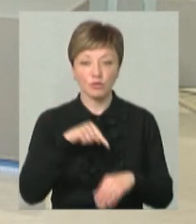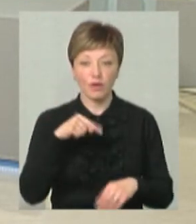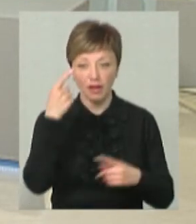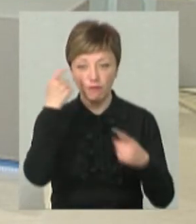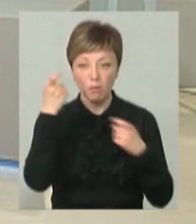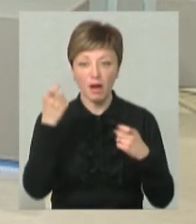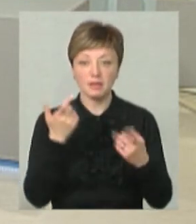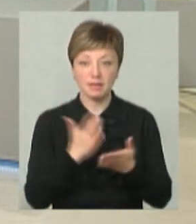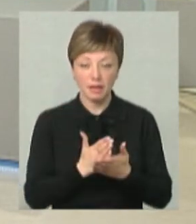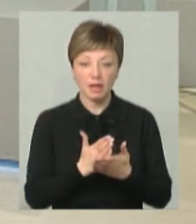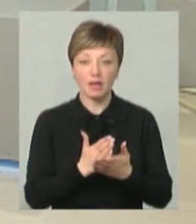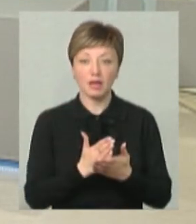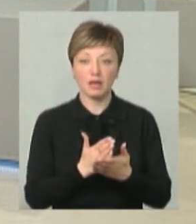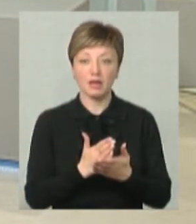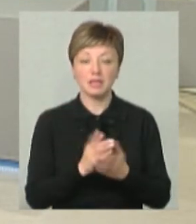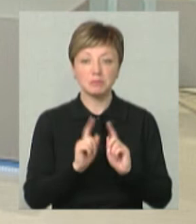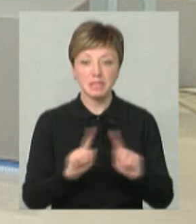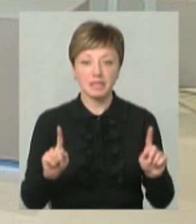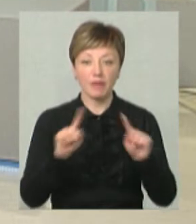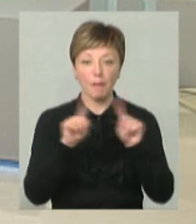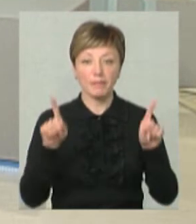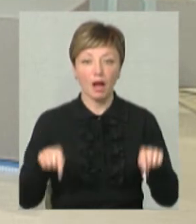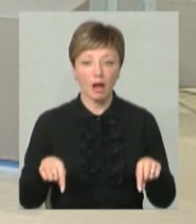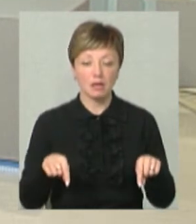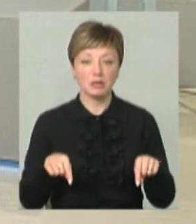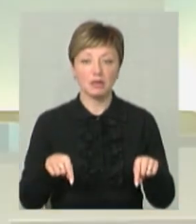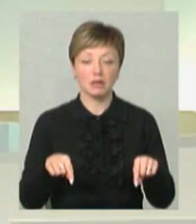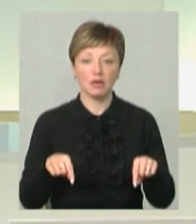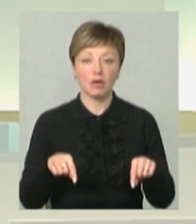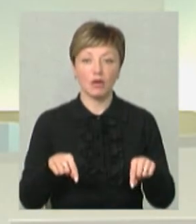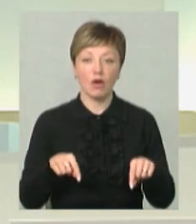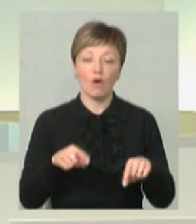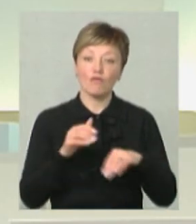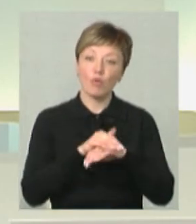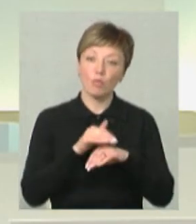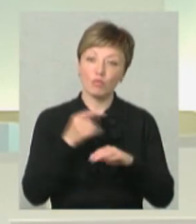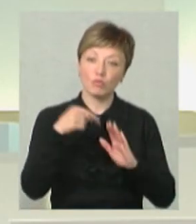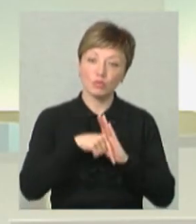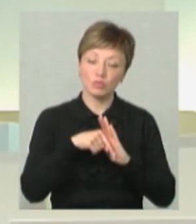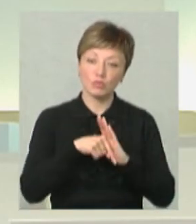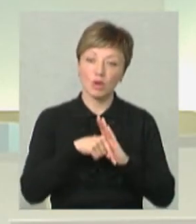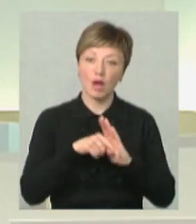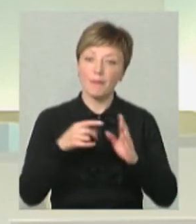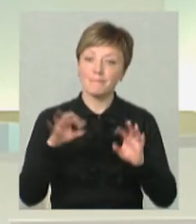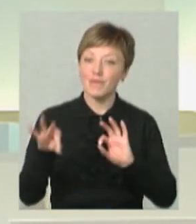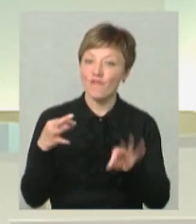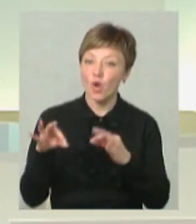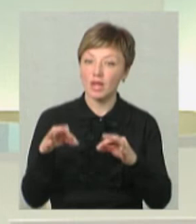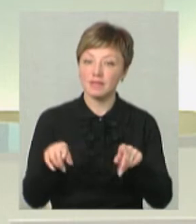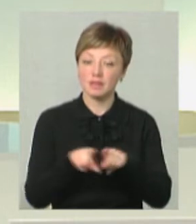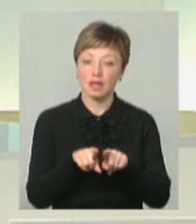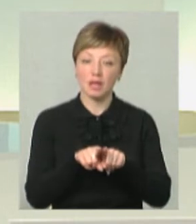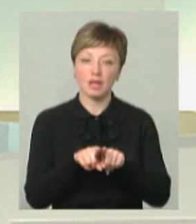інформацію, то все є. Тут така специфіка плаката, в доброму понятті він провокативний такий,